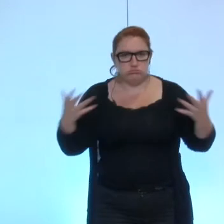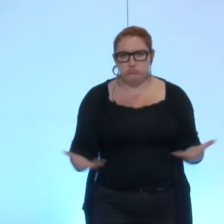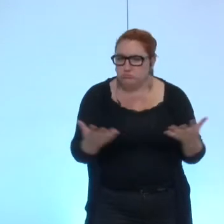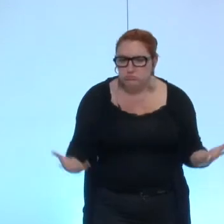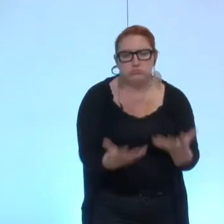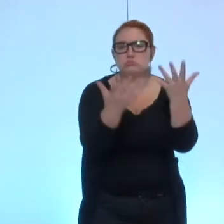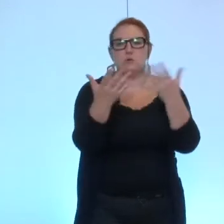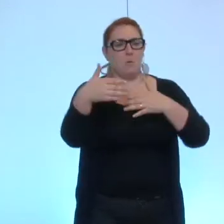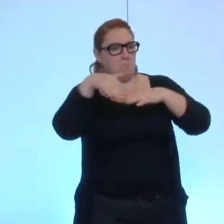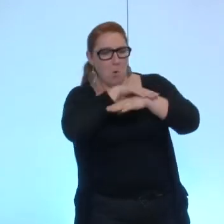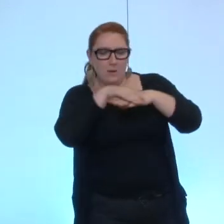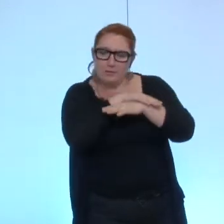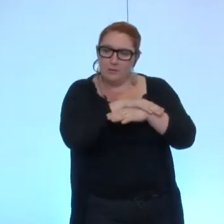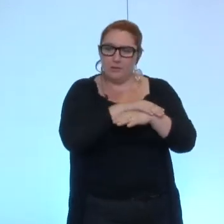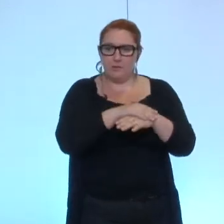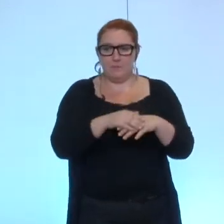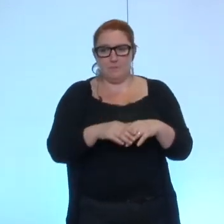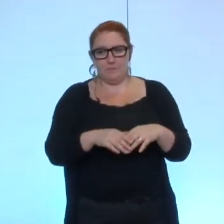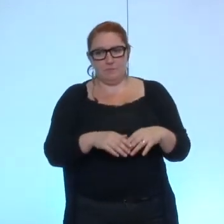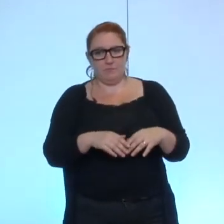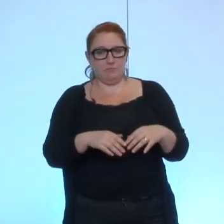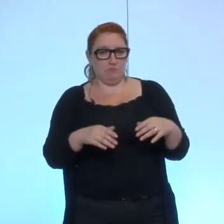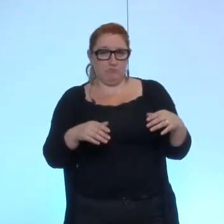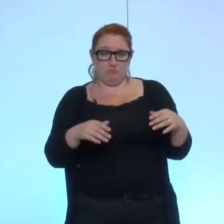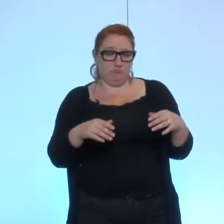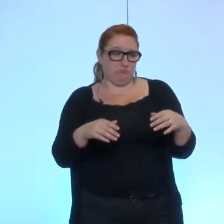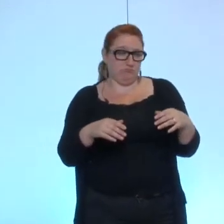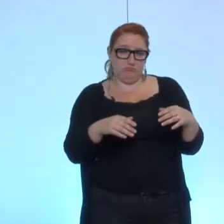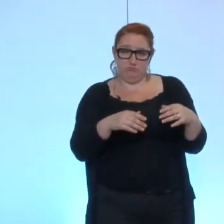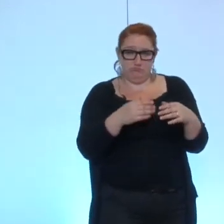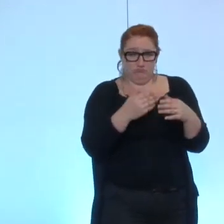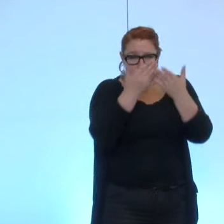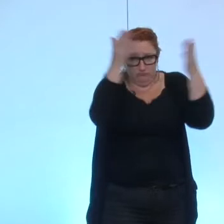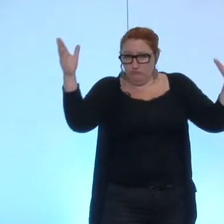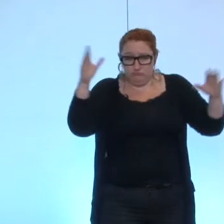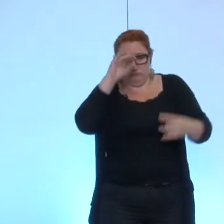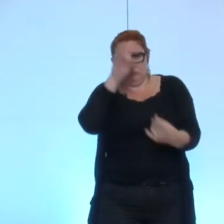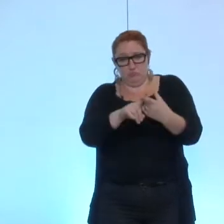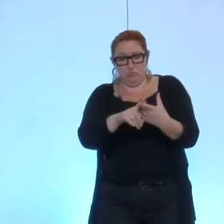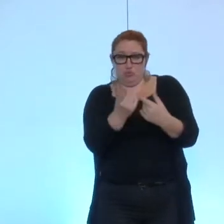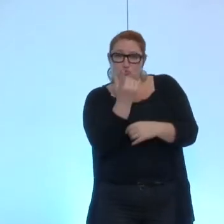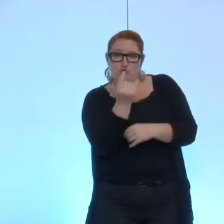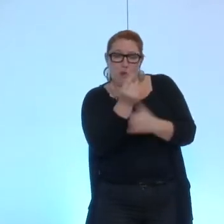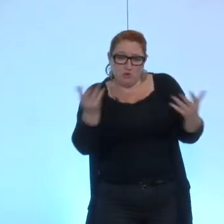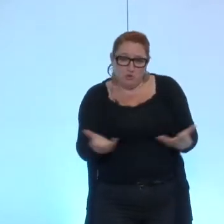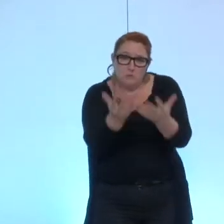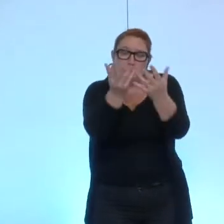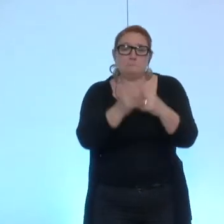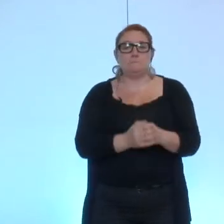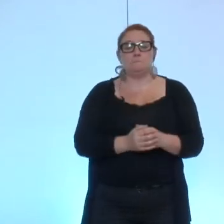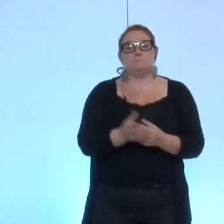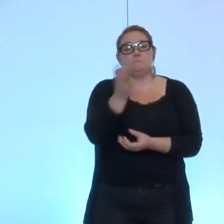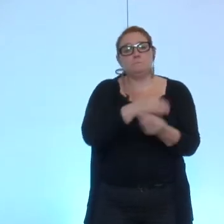politique et à tous les échelons est important pour faire vivre également ces jumelages en plus dans le cas précis